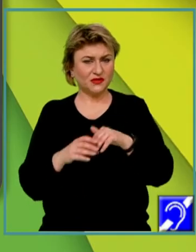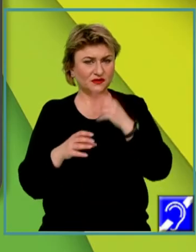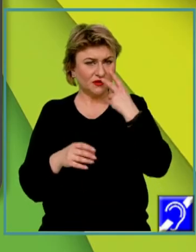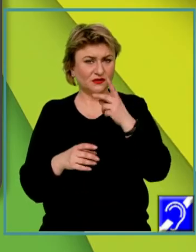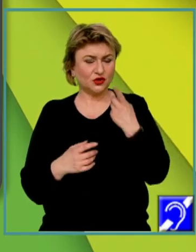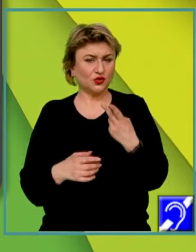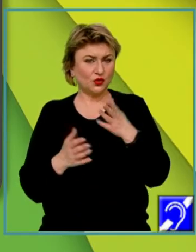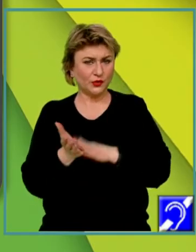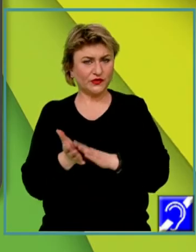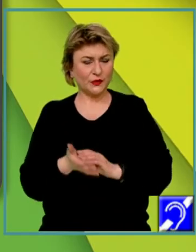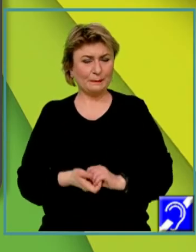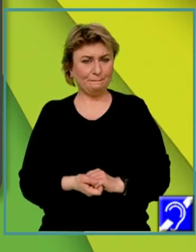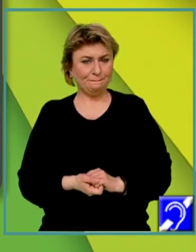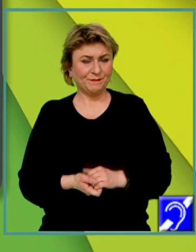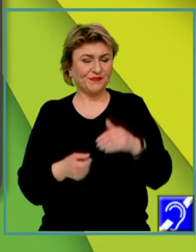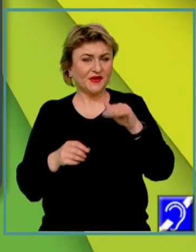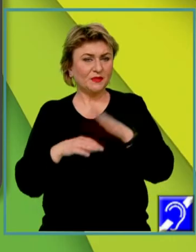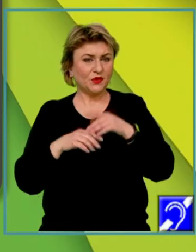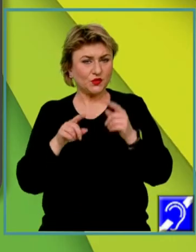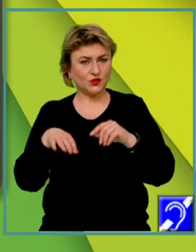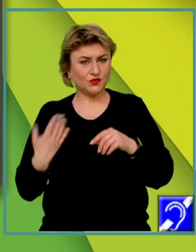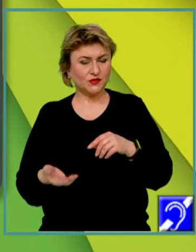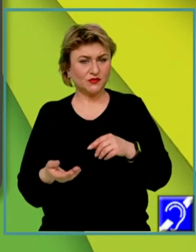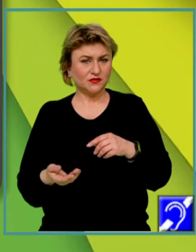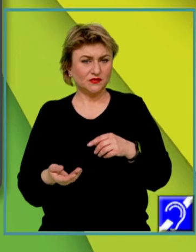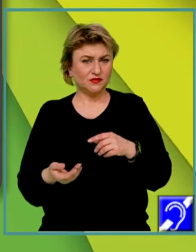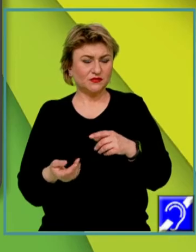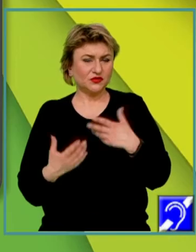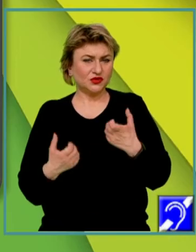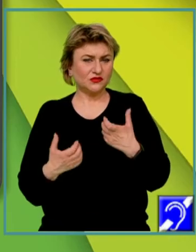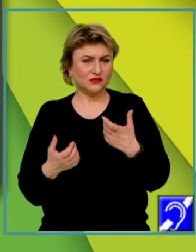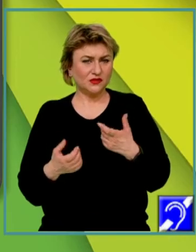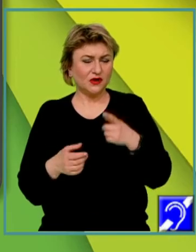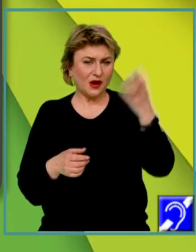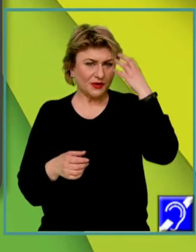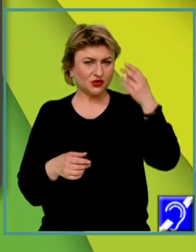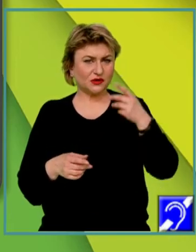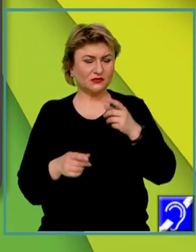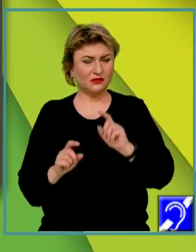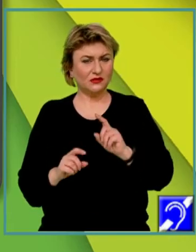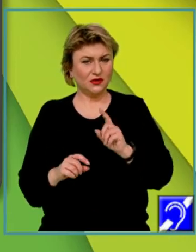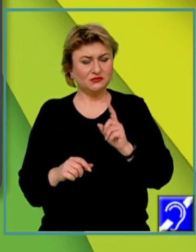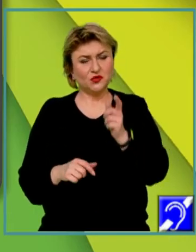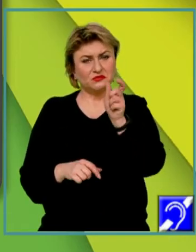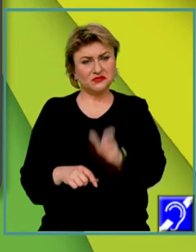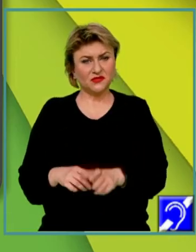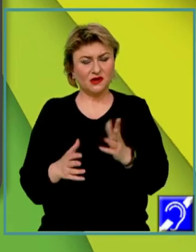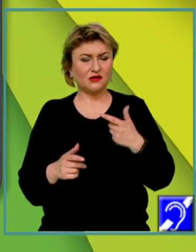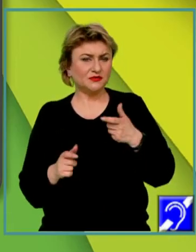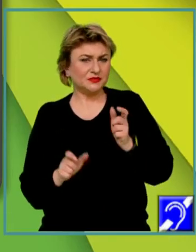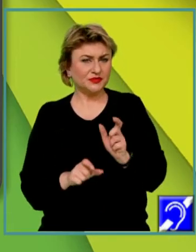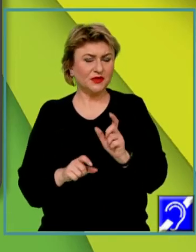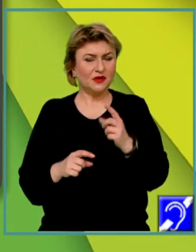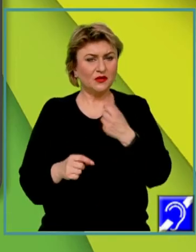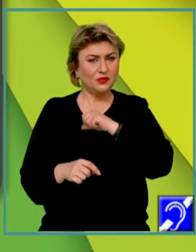două aspecte. Pe de o parte este vorba de putere și anume, capacitatea unui individ de a-și impune propria